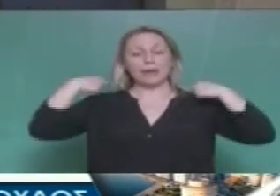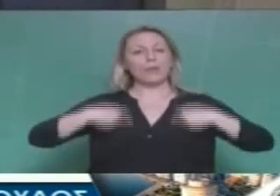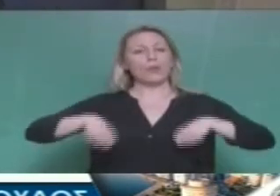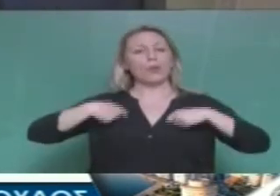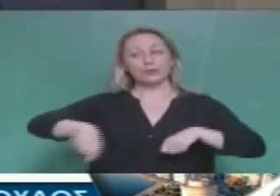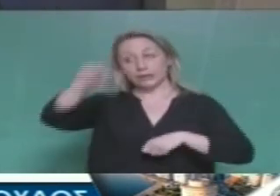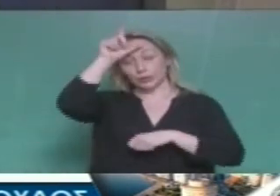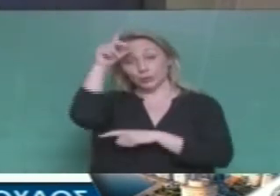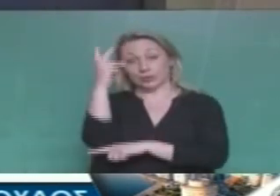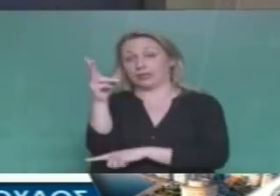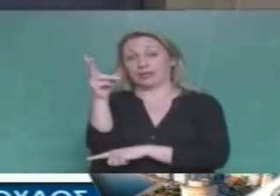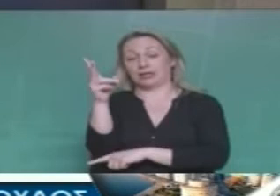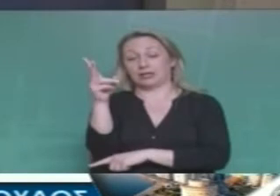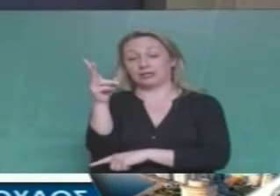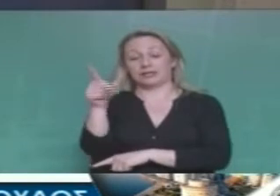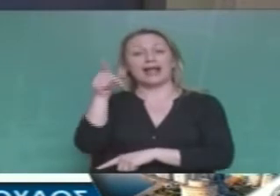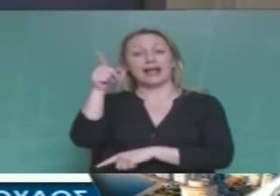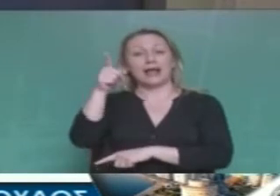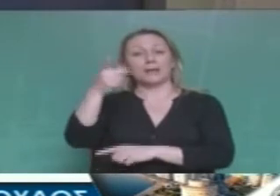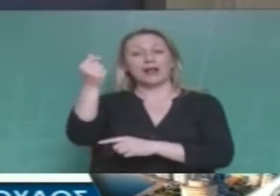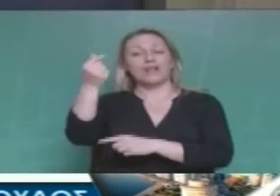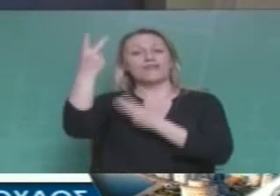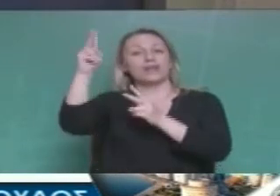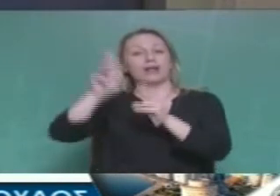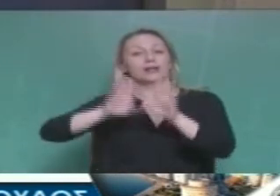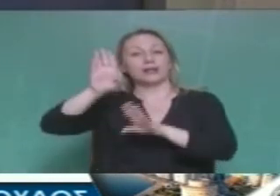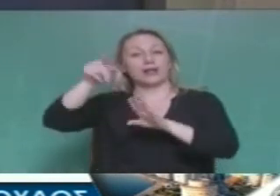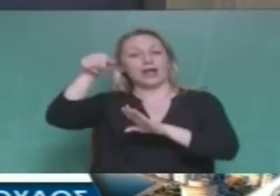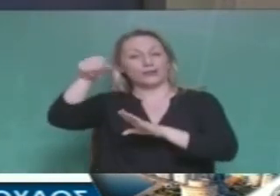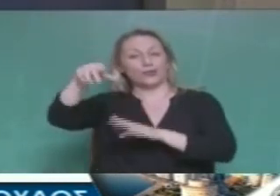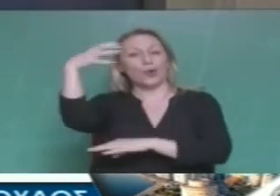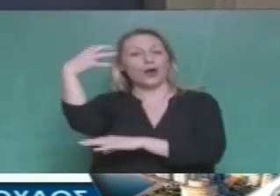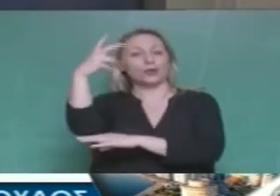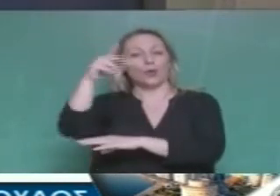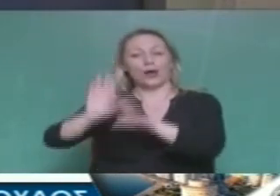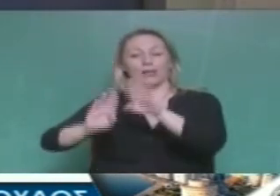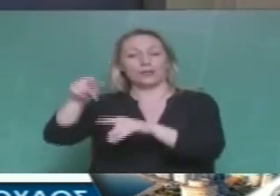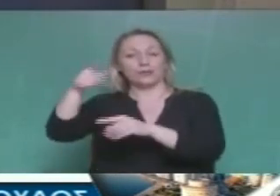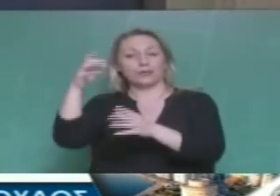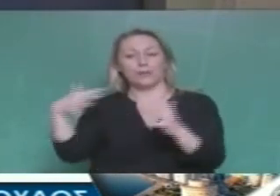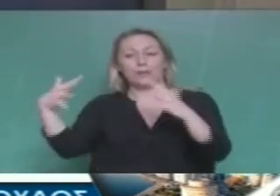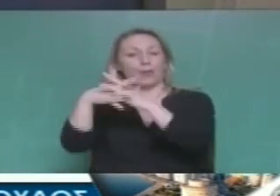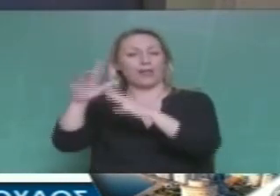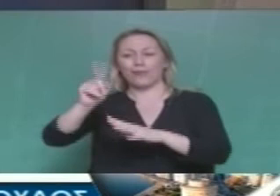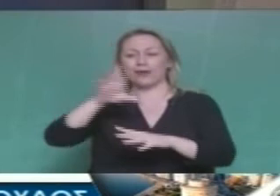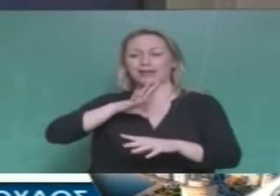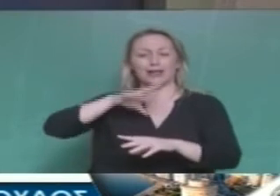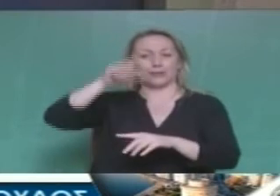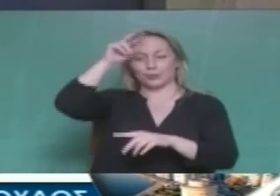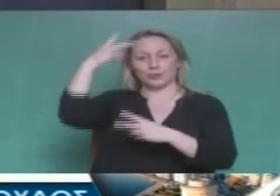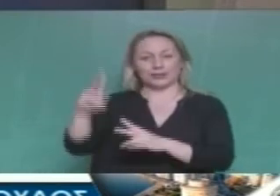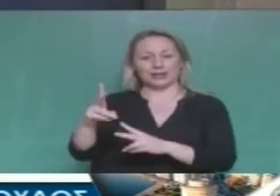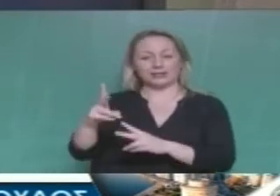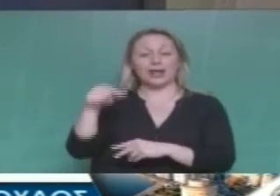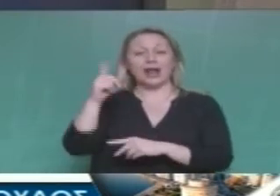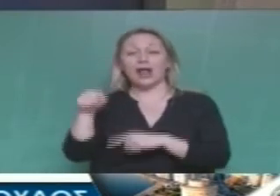για τις δικές της αγορές παίζονται οι πόλεμοι του Ερδογάν και όχι για τα συχθέροντα του τουρκικού λαού. Αλλά η μεγάλη υπεύθυνη από πίσω